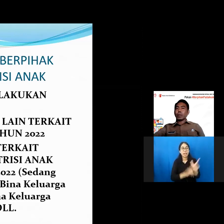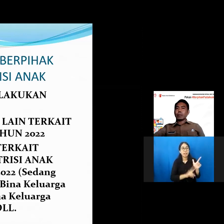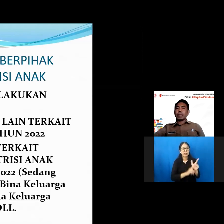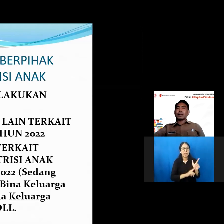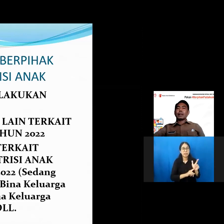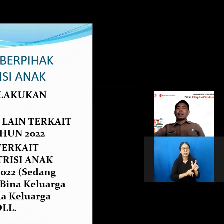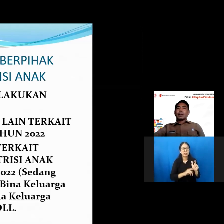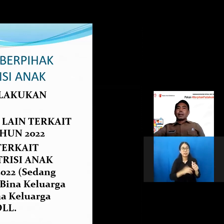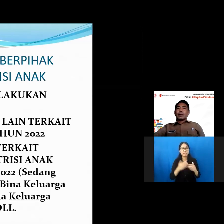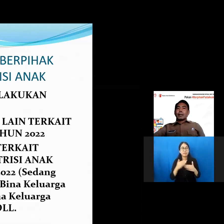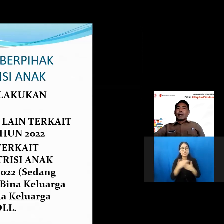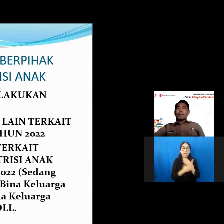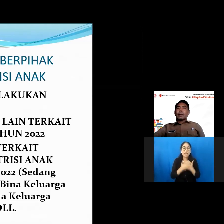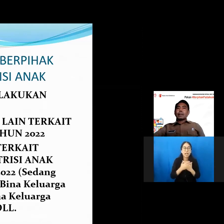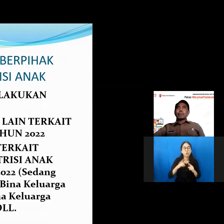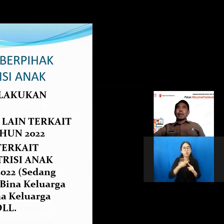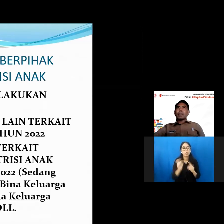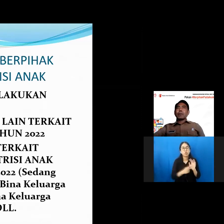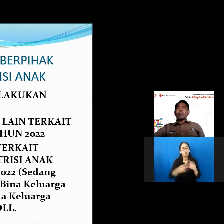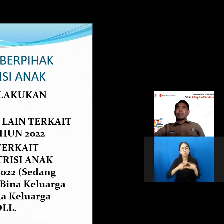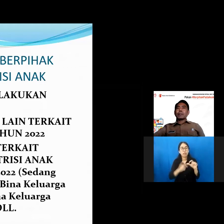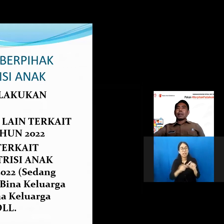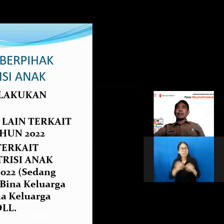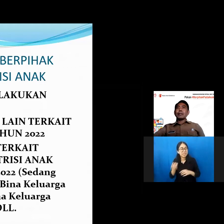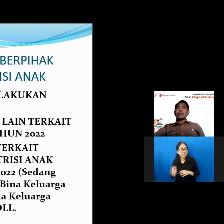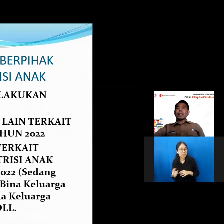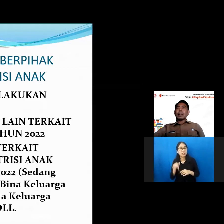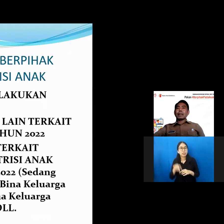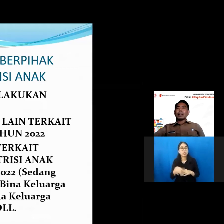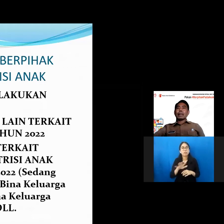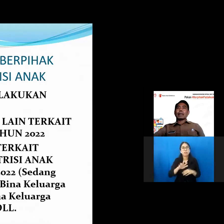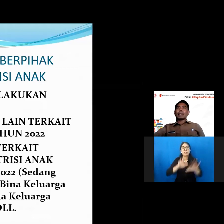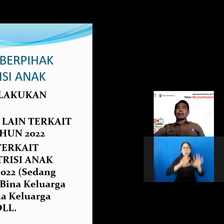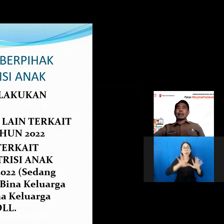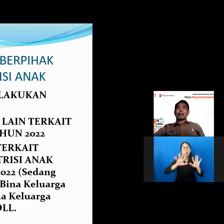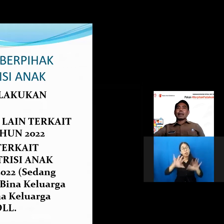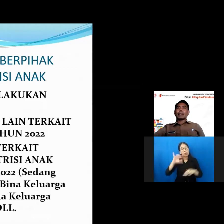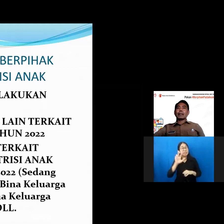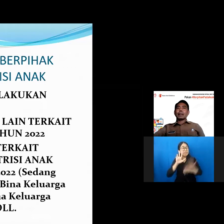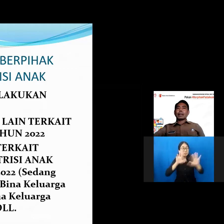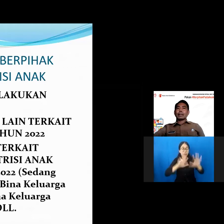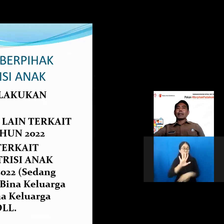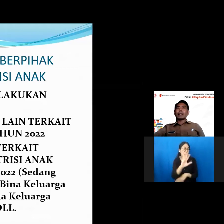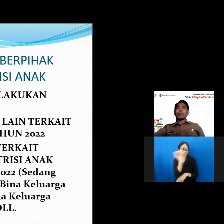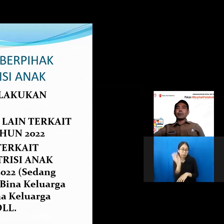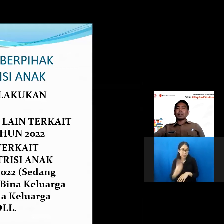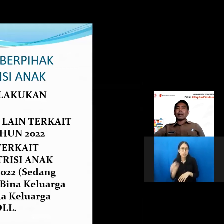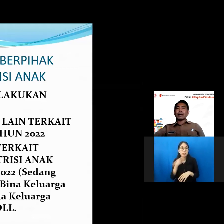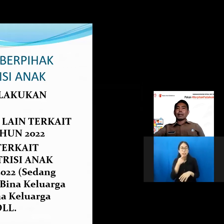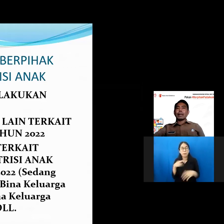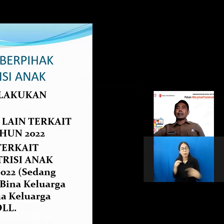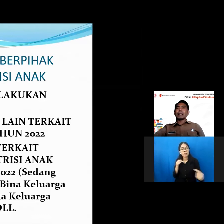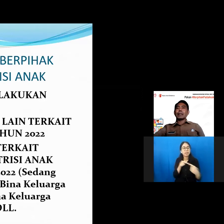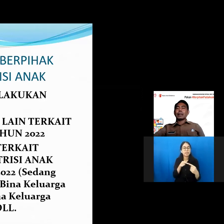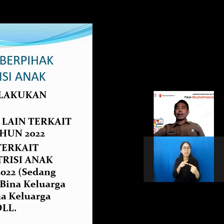-sayang itu nascilik hampir 95% dari kegiatan terkait kesehatan dan nutrisi